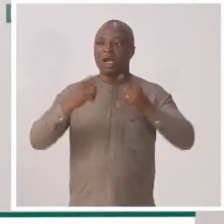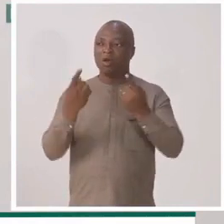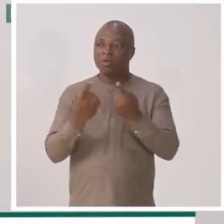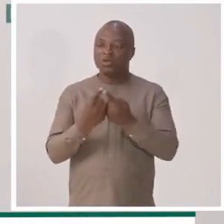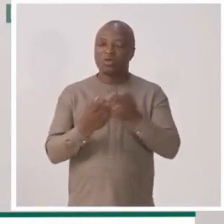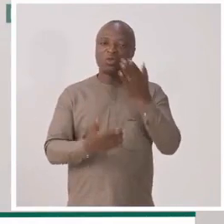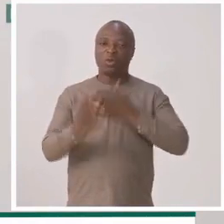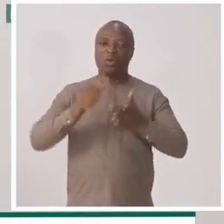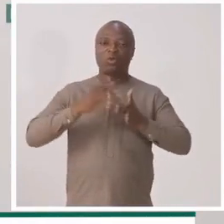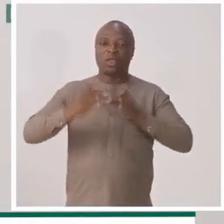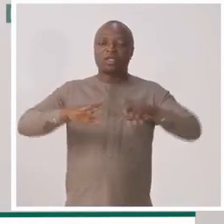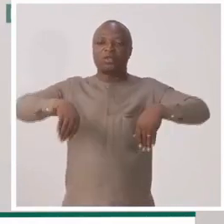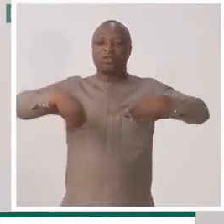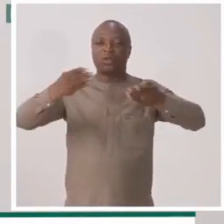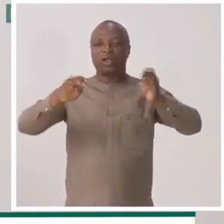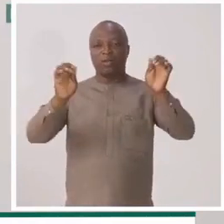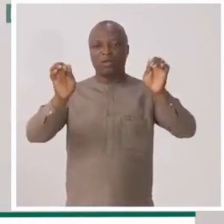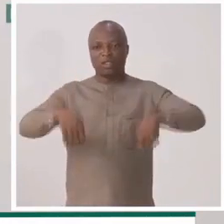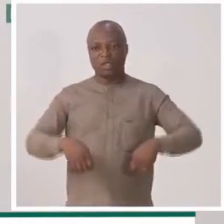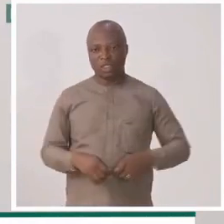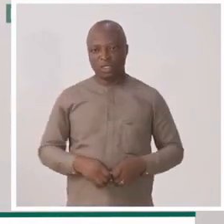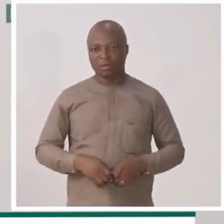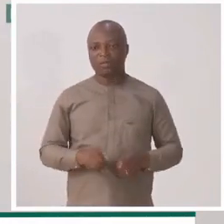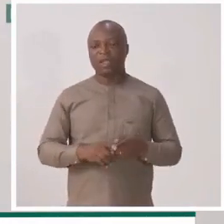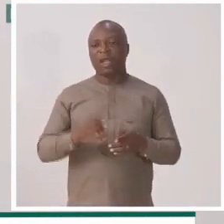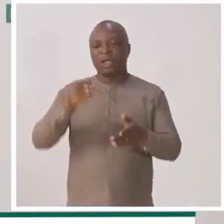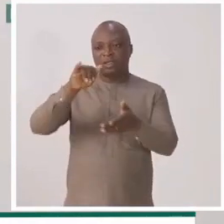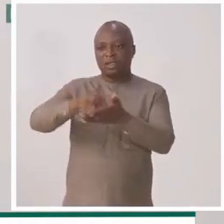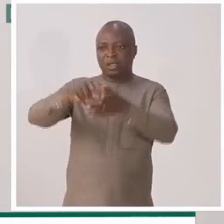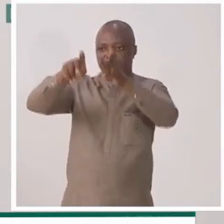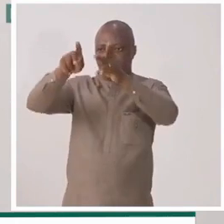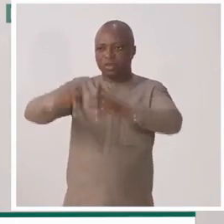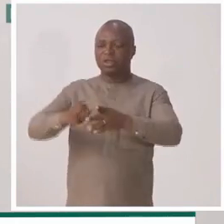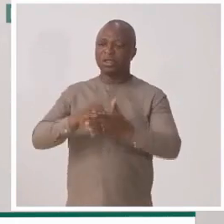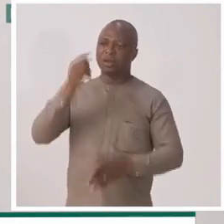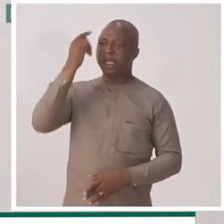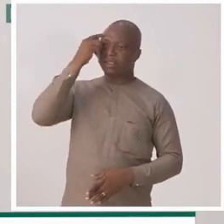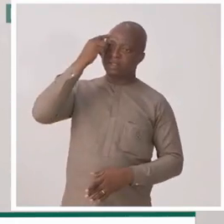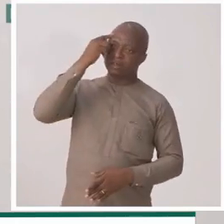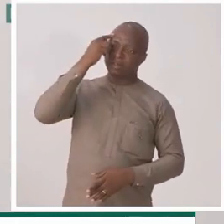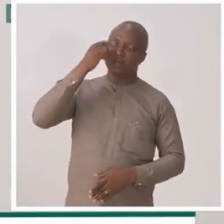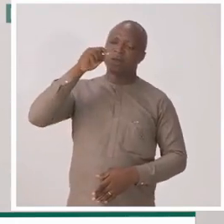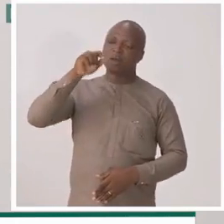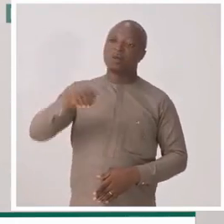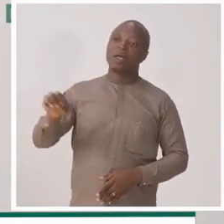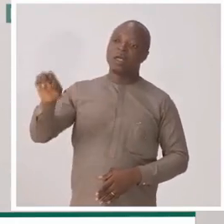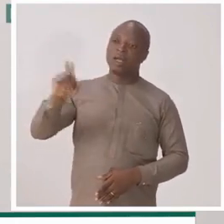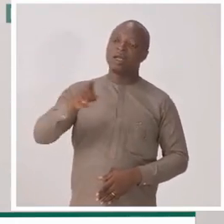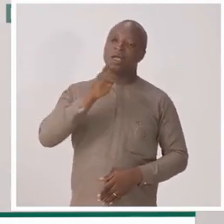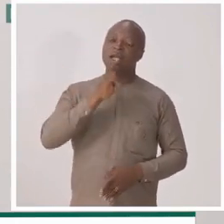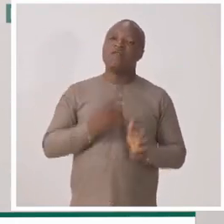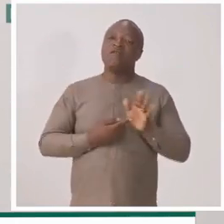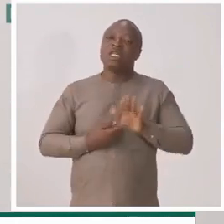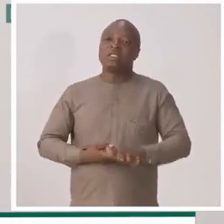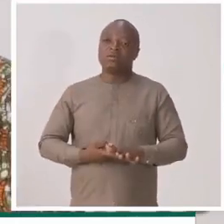la commission de recours gracieux donne la possibilité à telle personne qui estime qu'elle